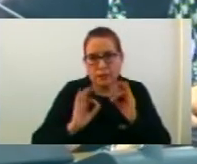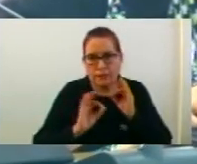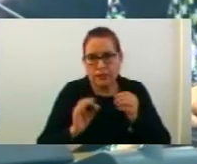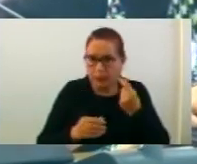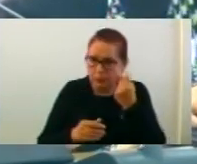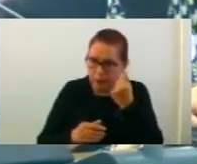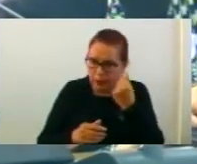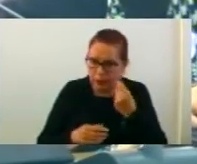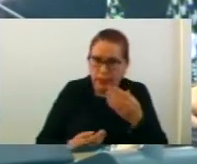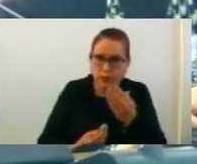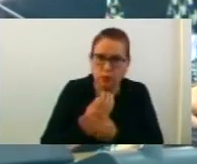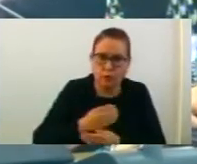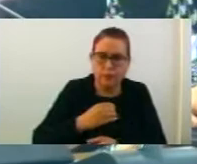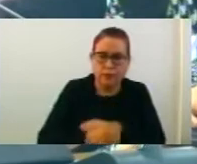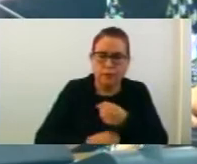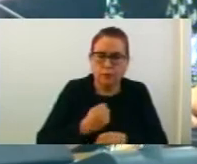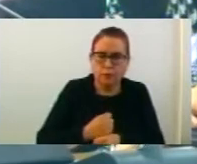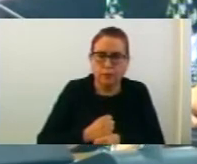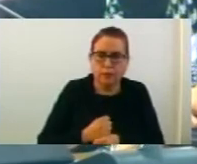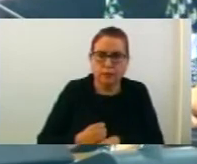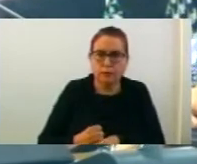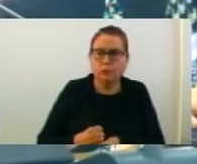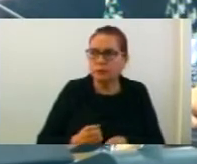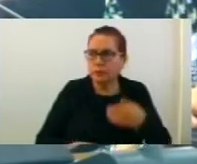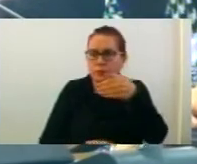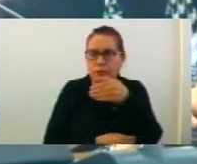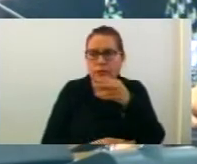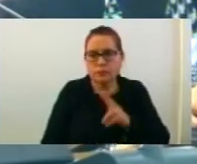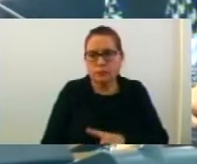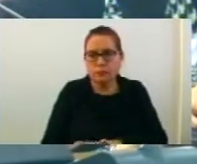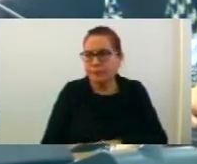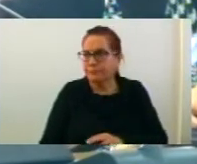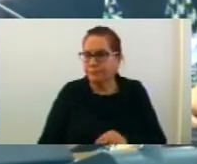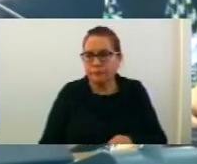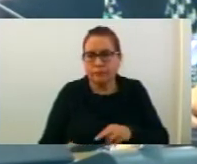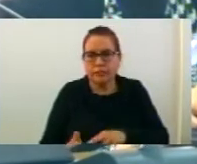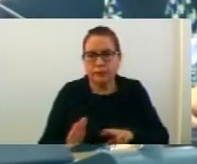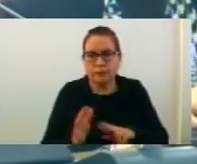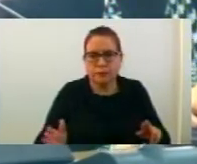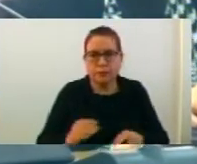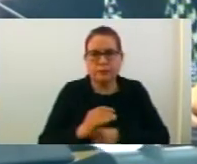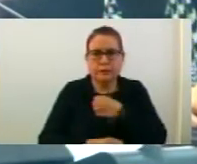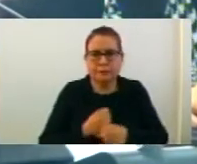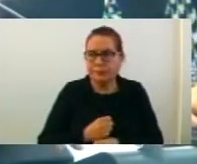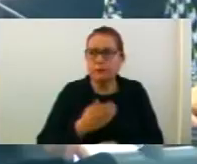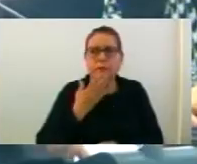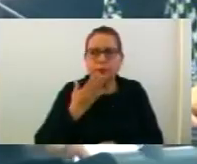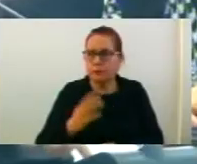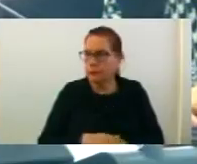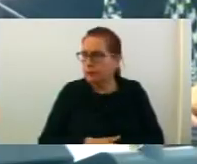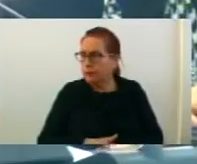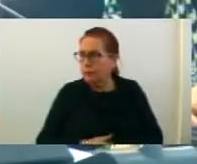средства за нови вработување во јавното предпријатие паркиралища Струмица за 2018 година. Благодарам.